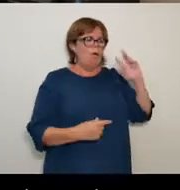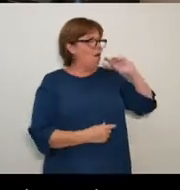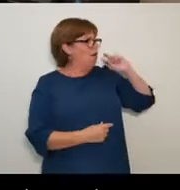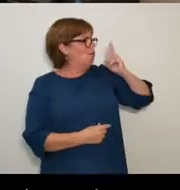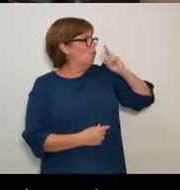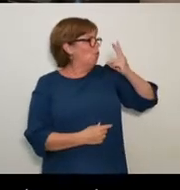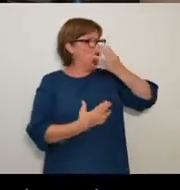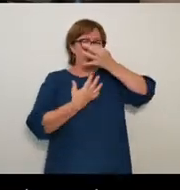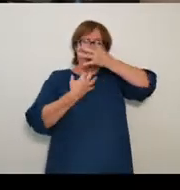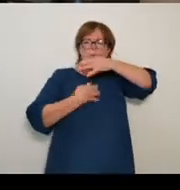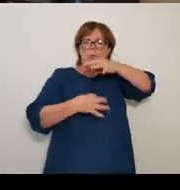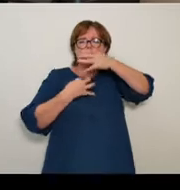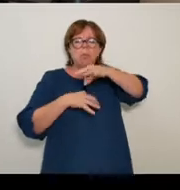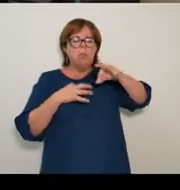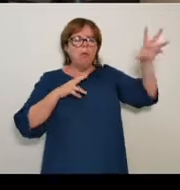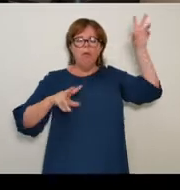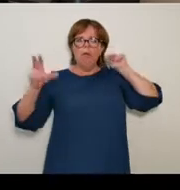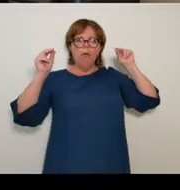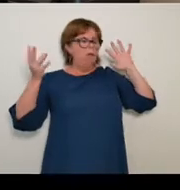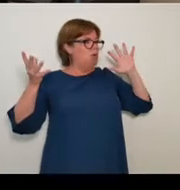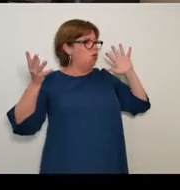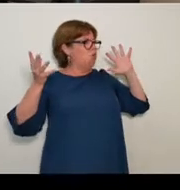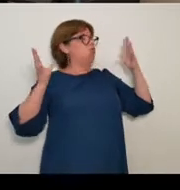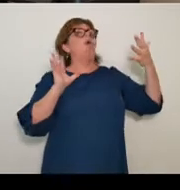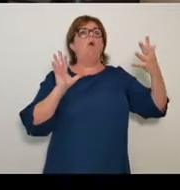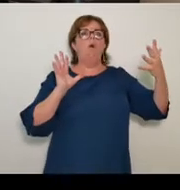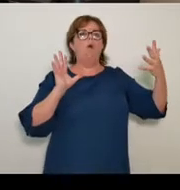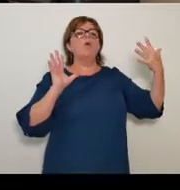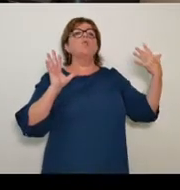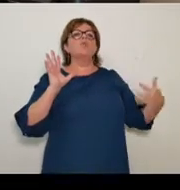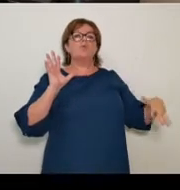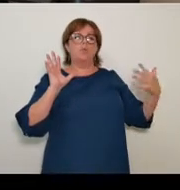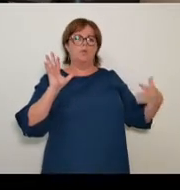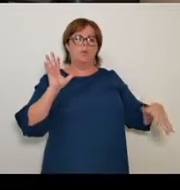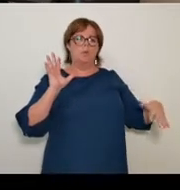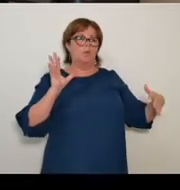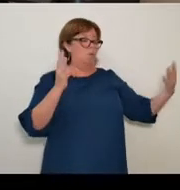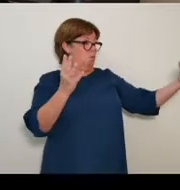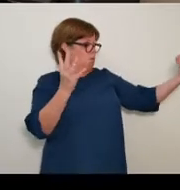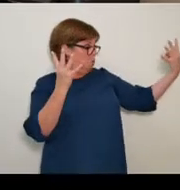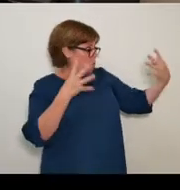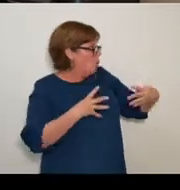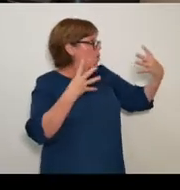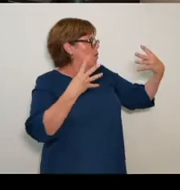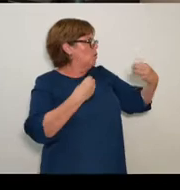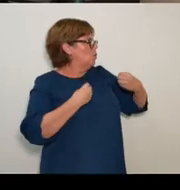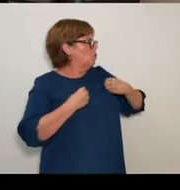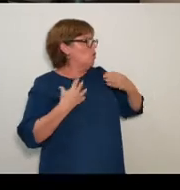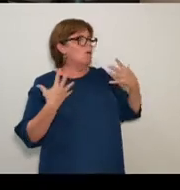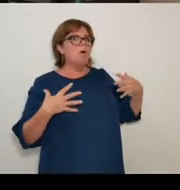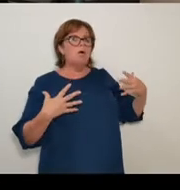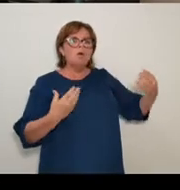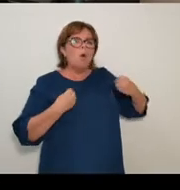lesquels nous nous soutenons d'ordinaire, comme parlant et entendant. Ainsi, le plus souvent, cette rencontre est